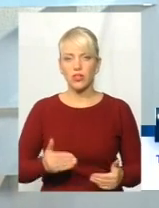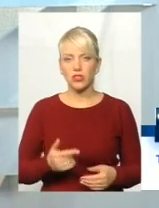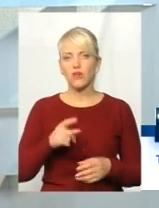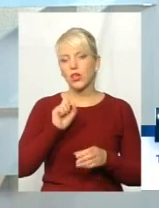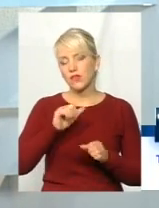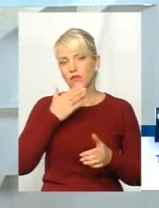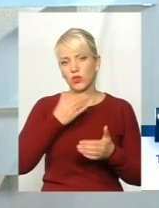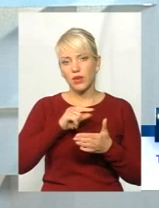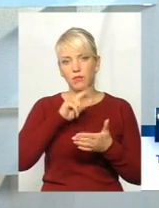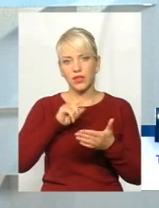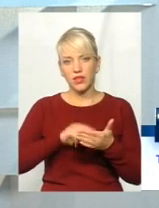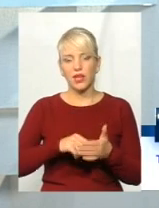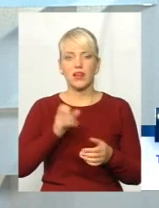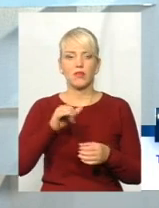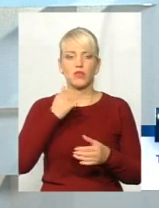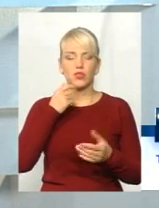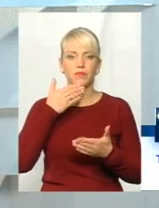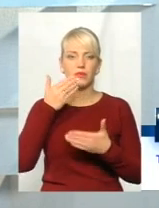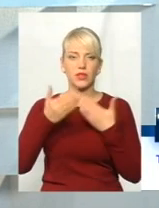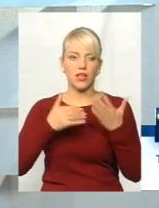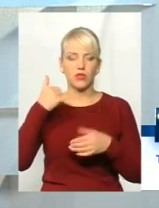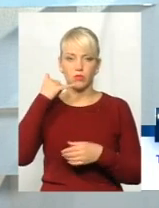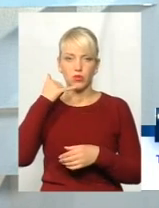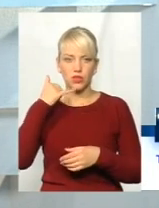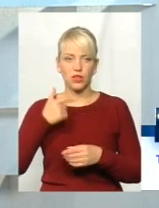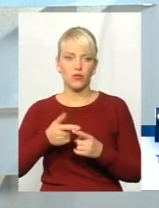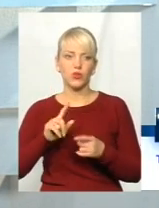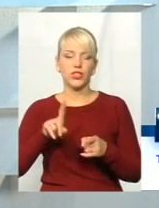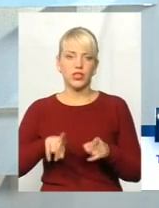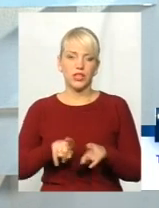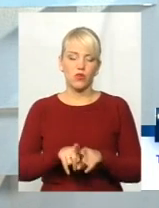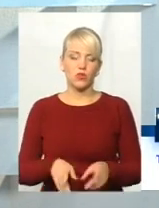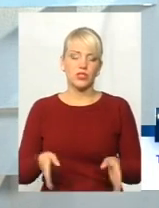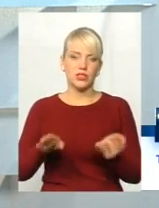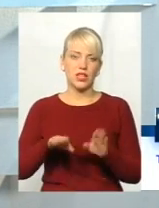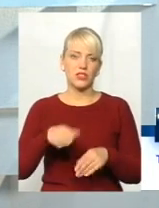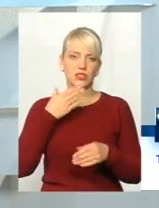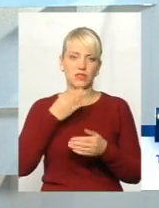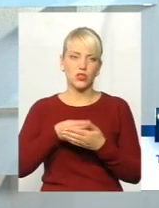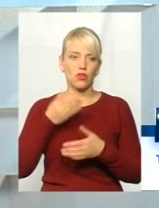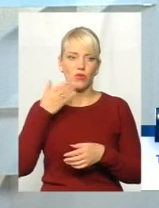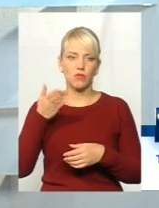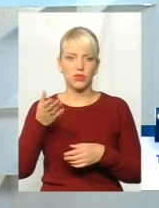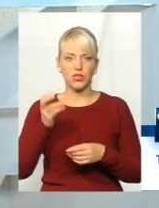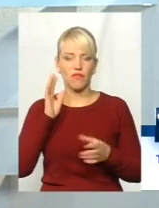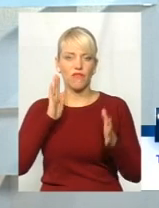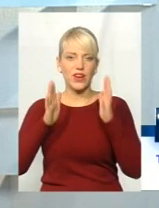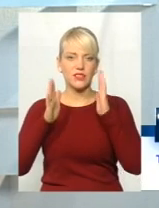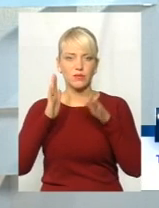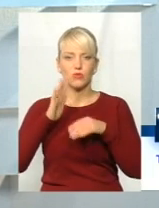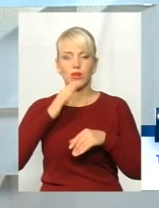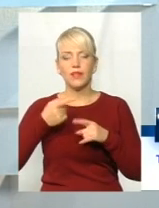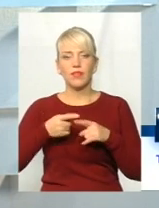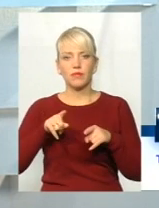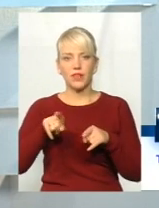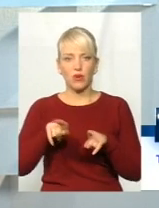телефоном, який періодично з'являтиметься на ваших екранах, а також залишати коментарі в мережі «Фейсбук» на нашій сторінці, там теж, де